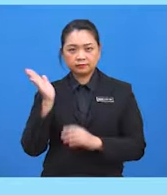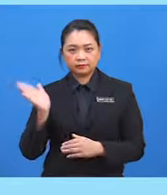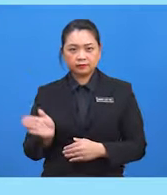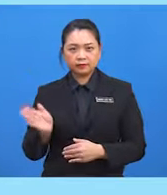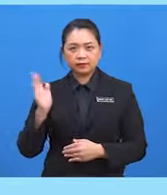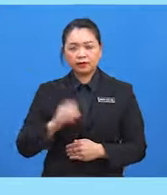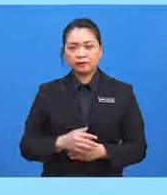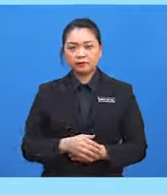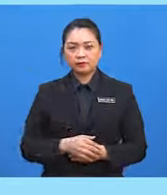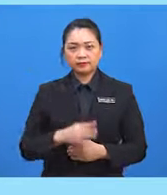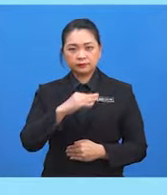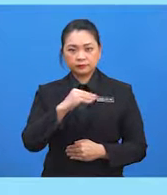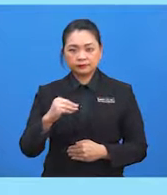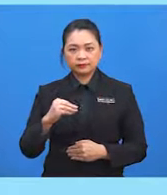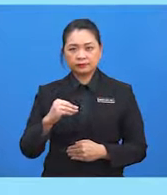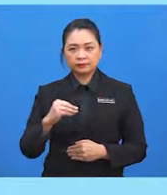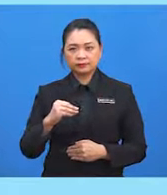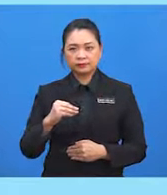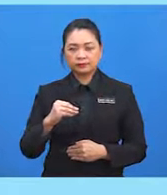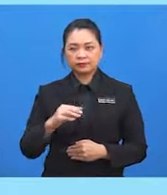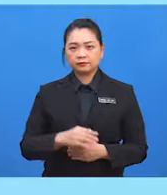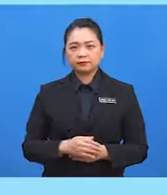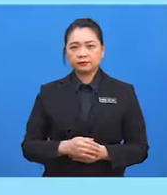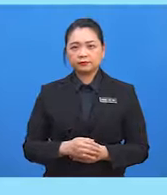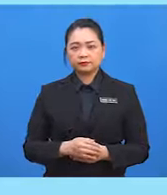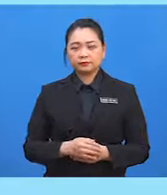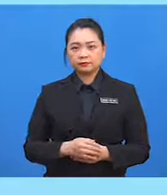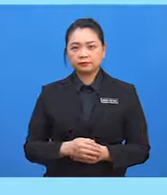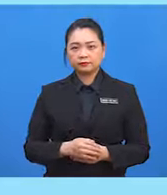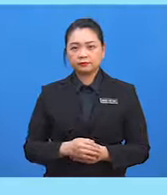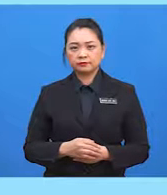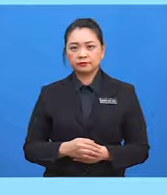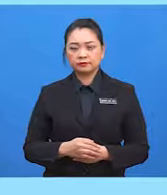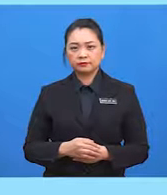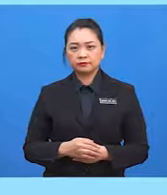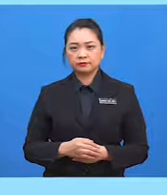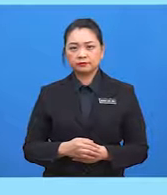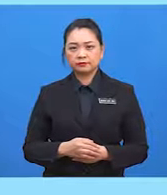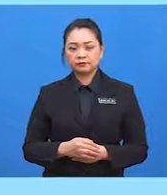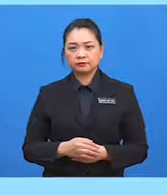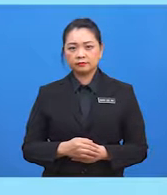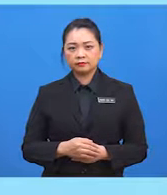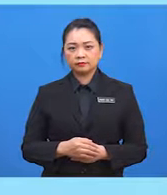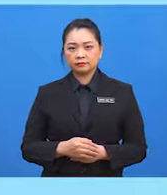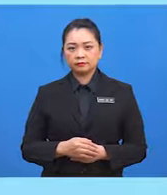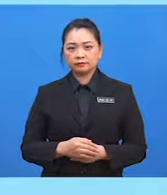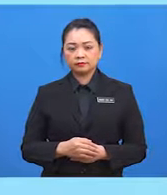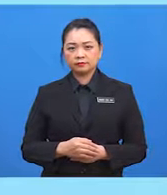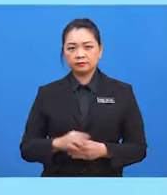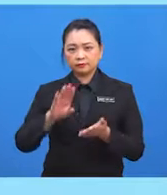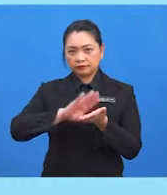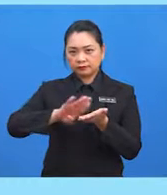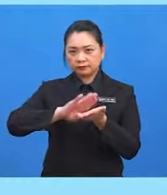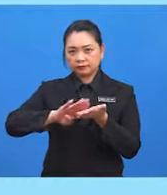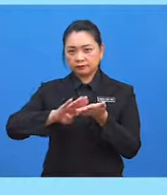3. dan 3 darab punca kuasa 2 3 dipermudahkan menjadi